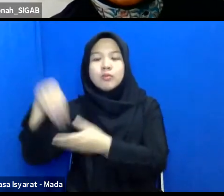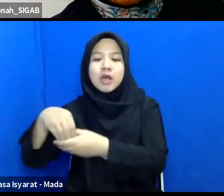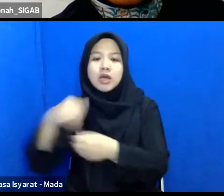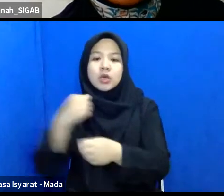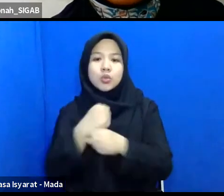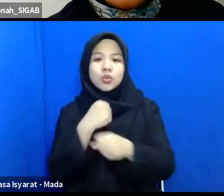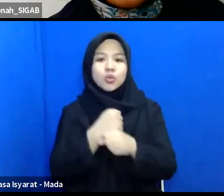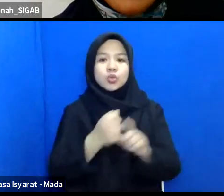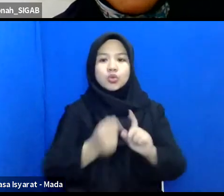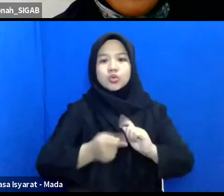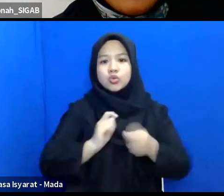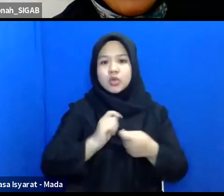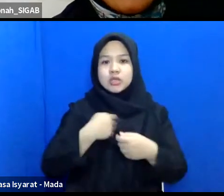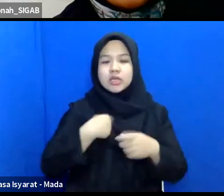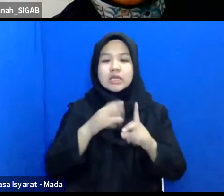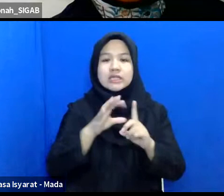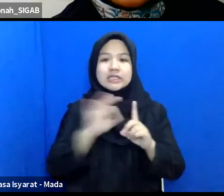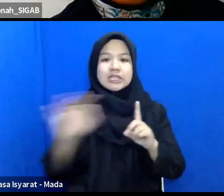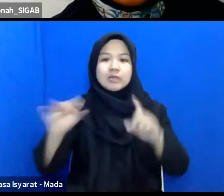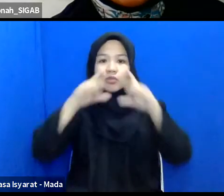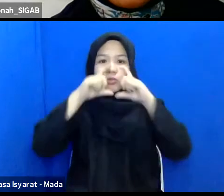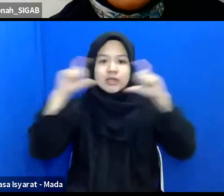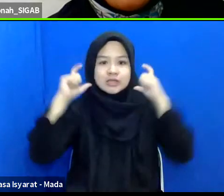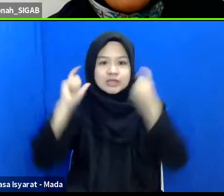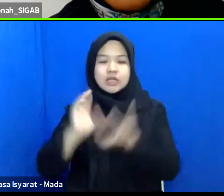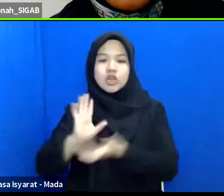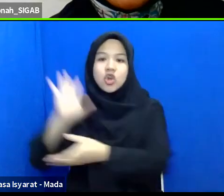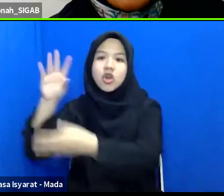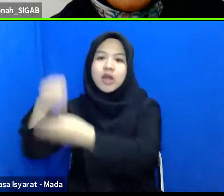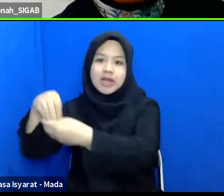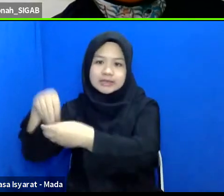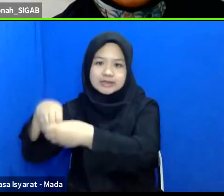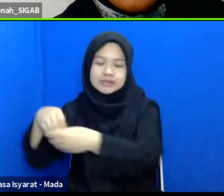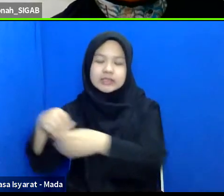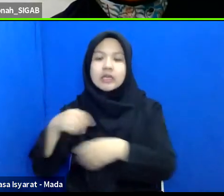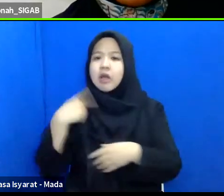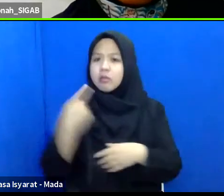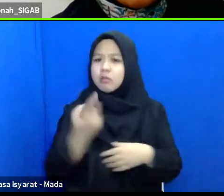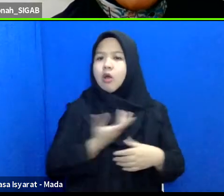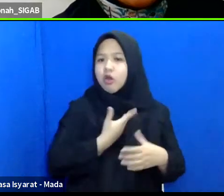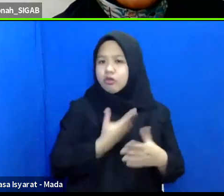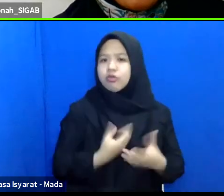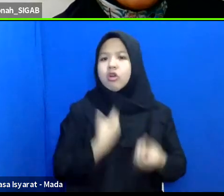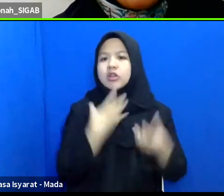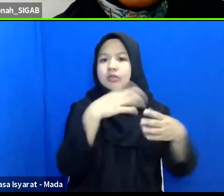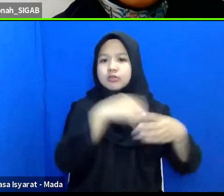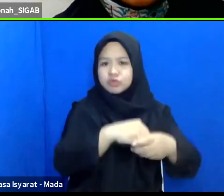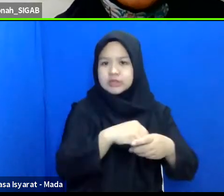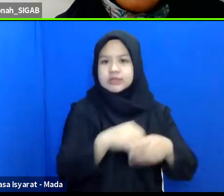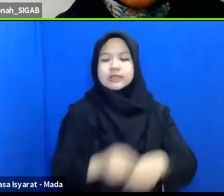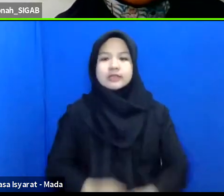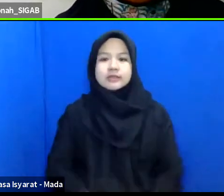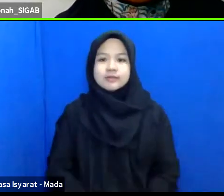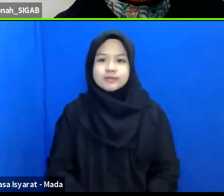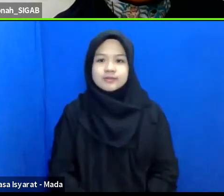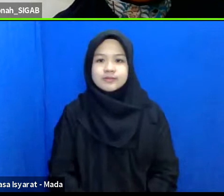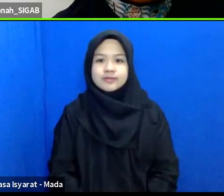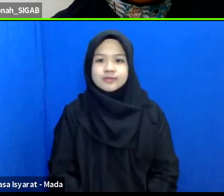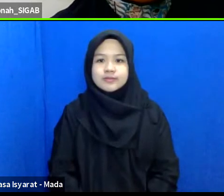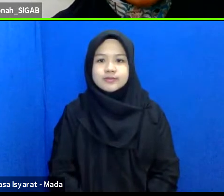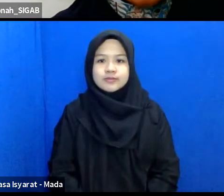di DI yaitu seribu masker buat donasi kami yang kami juga ingin berkontribusi sebagaimana hal yang lainnya begitu mbak